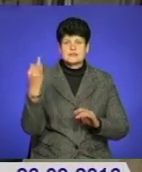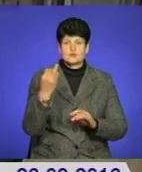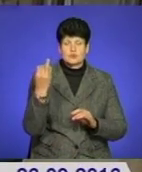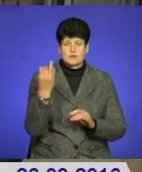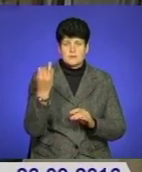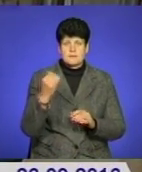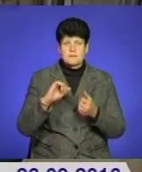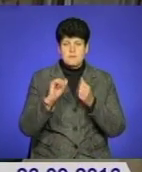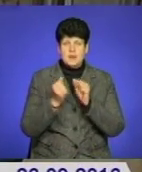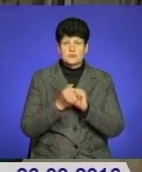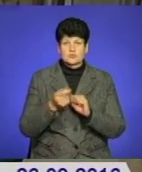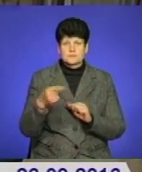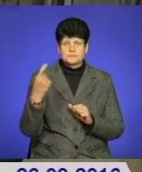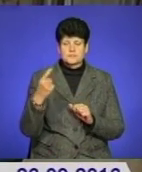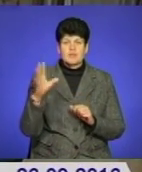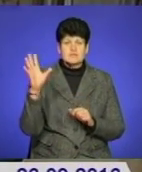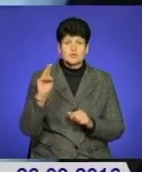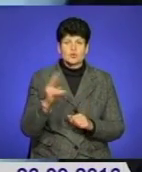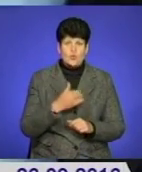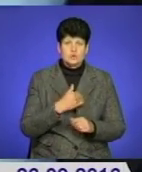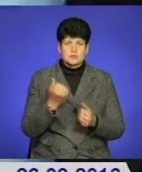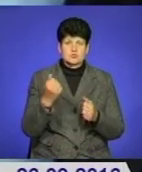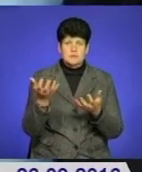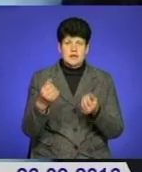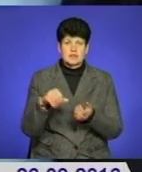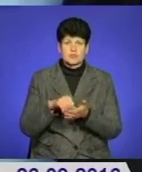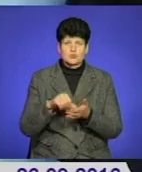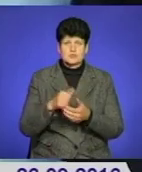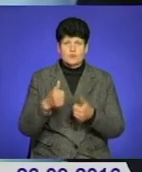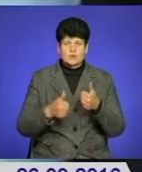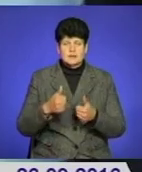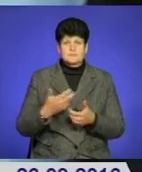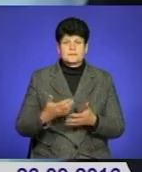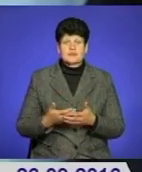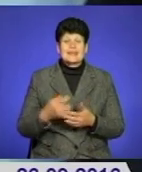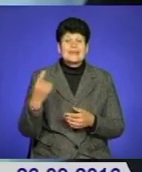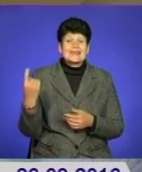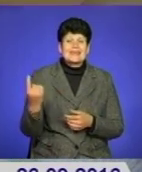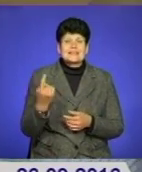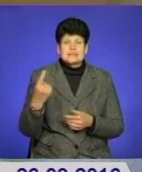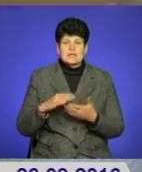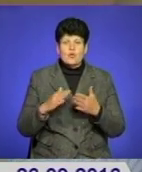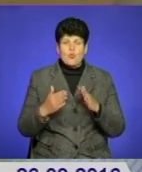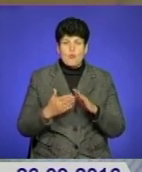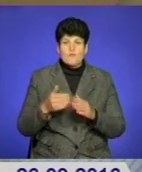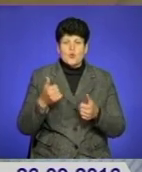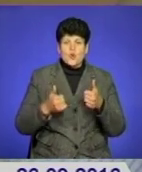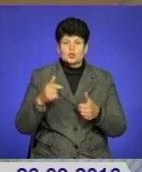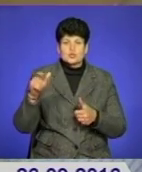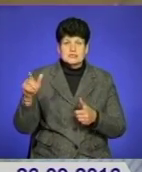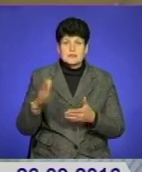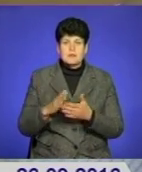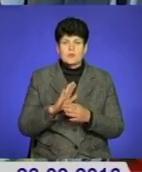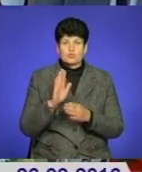Взяти участь у конкурсі можуть всі охочі, як фізичні, так і юридичні особи. Єдина умова – конкурсанти повинні бути не